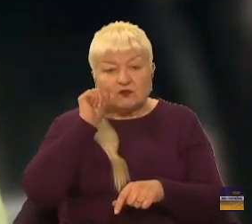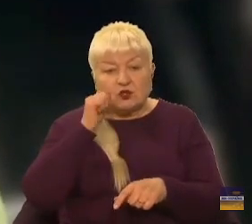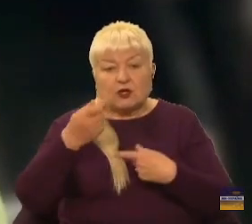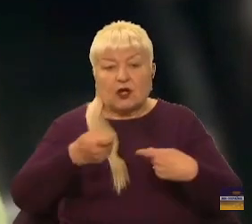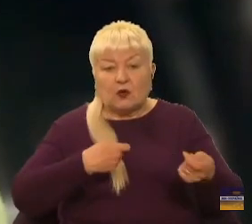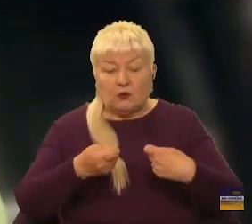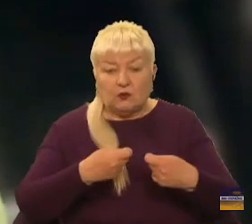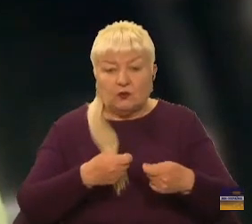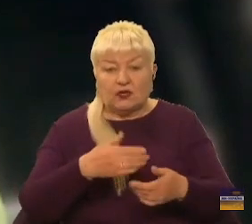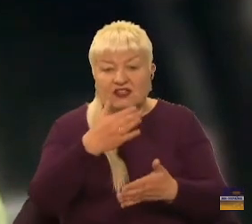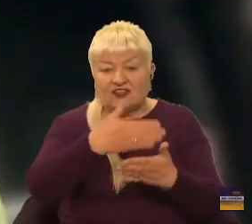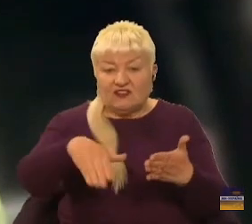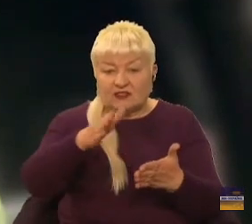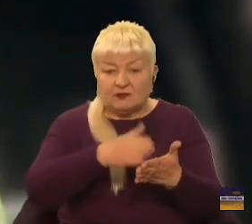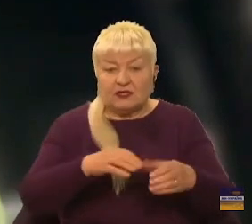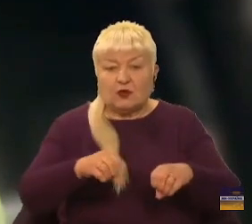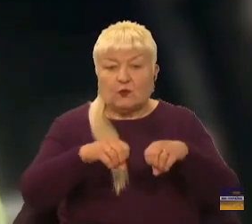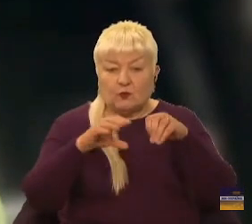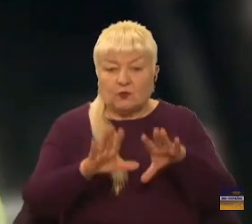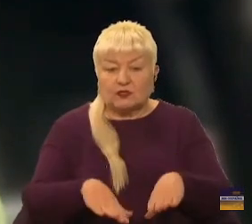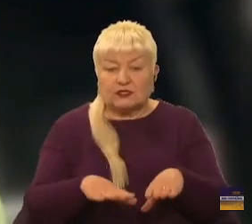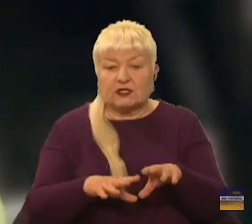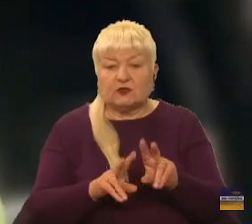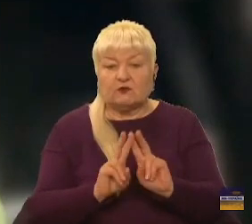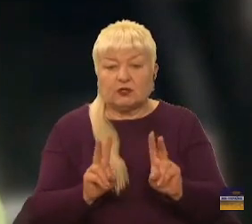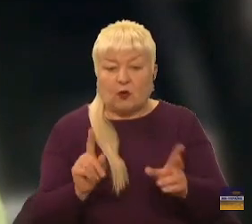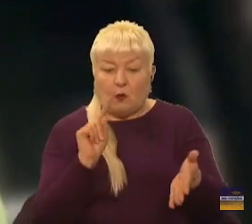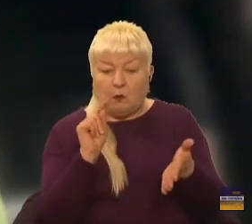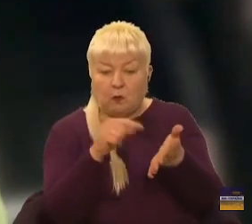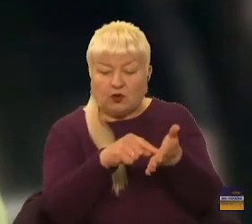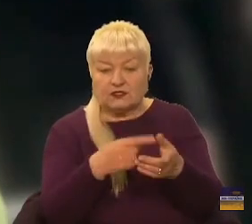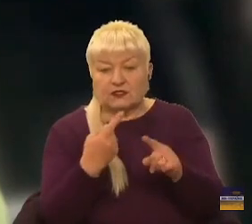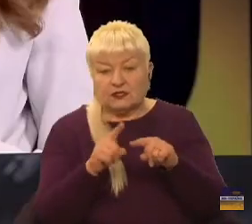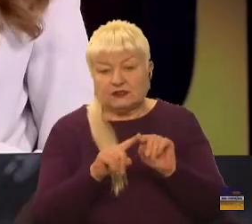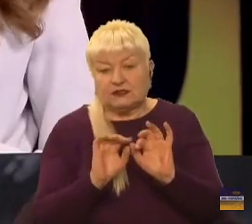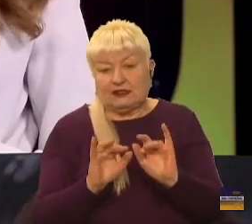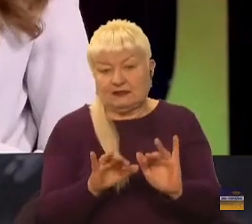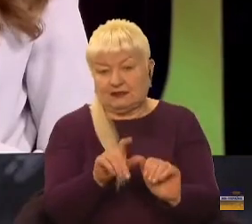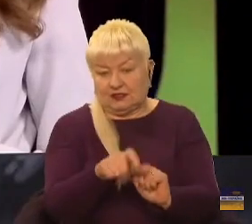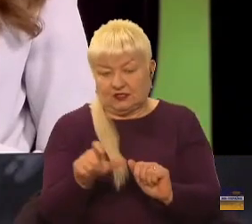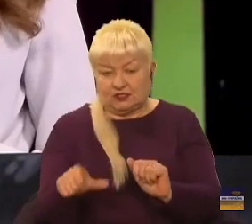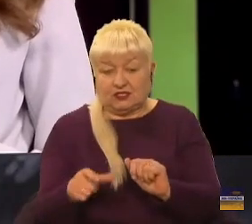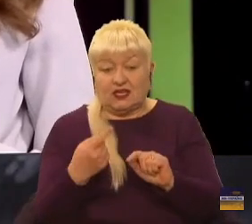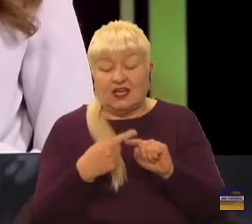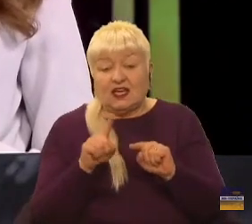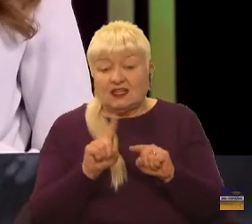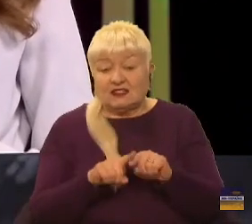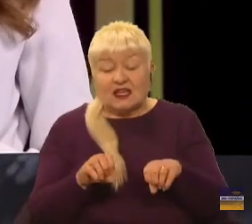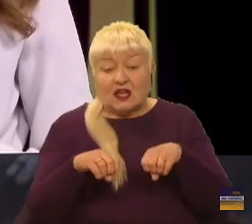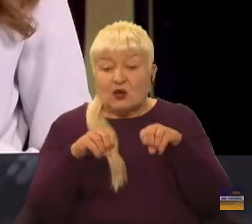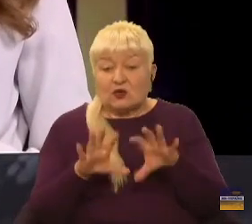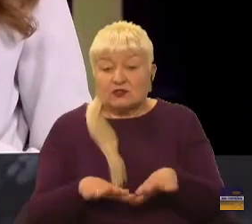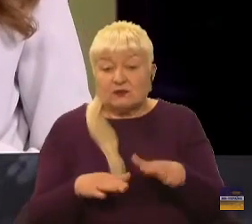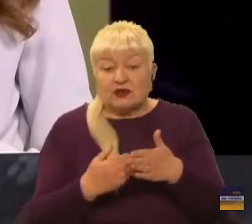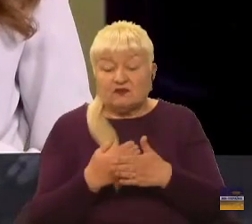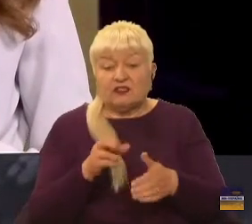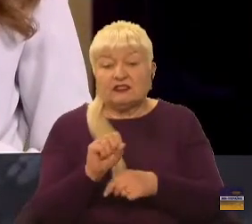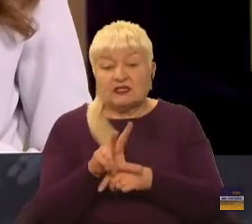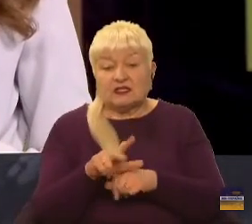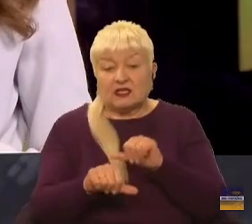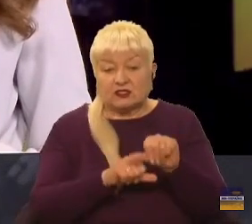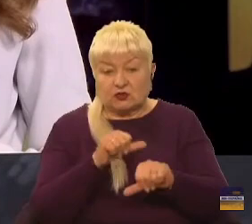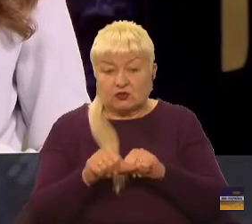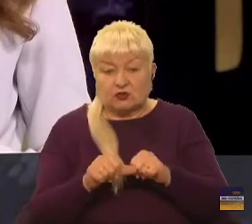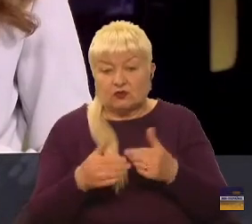відмінив постанову, на яку посилаються ці діячі. Тобто, цієї розпорядження від 2013 року